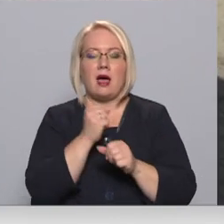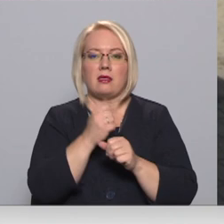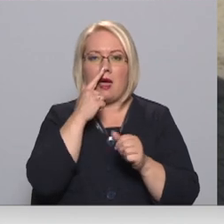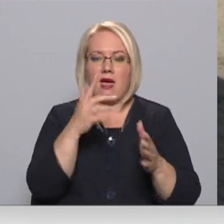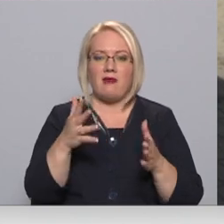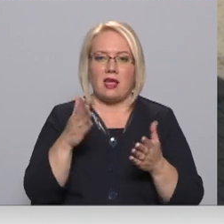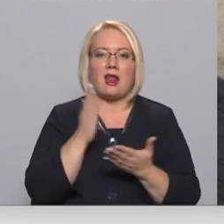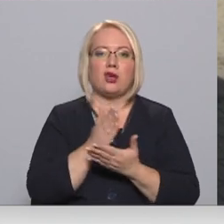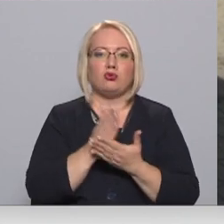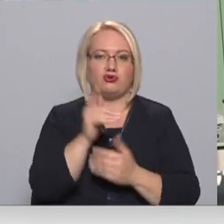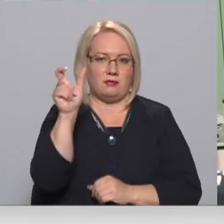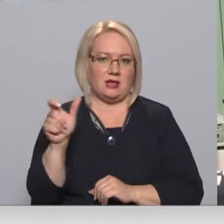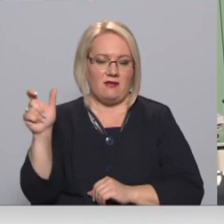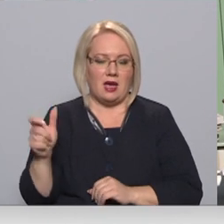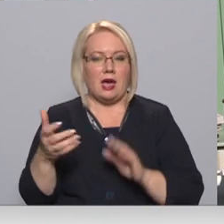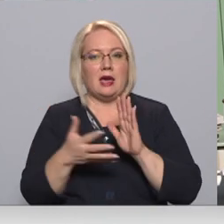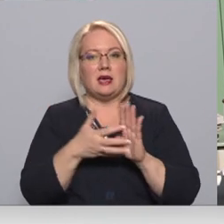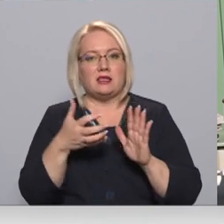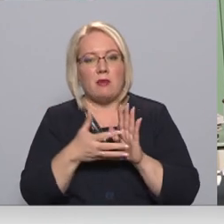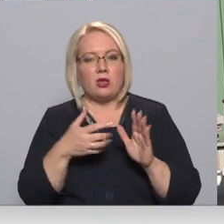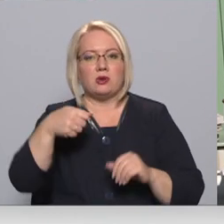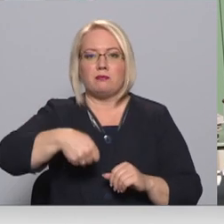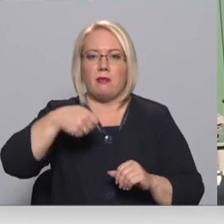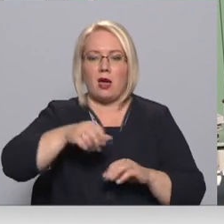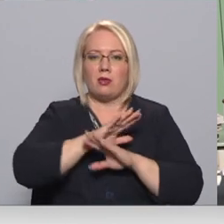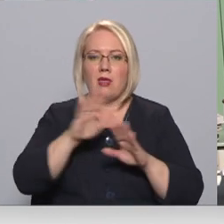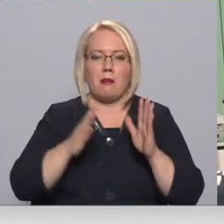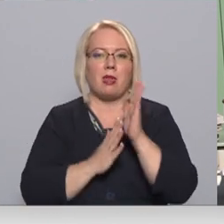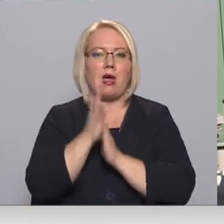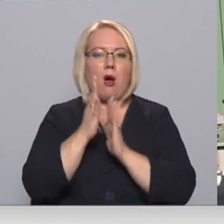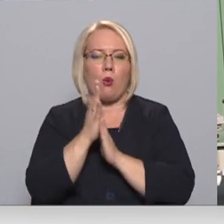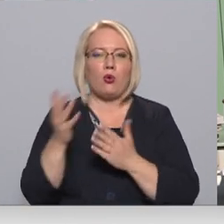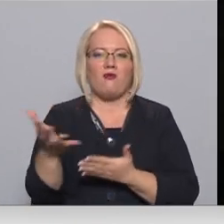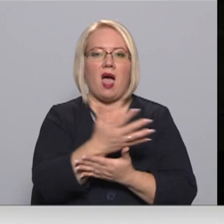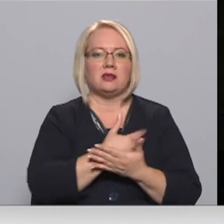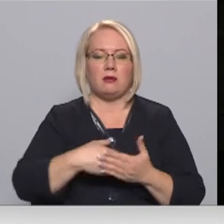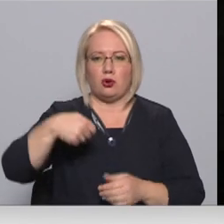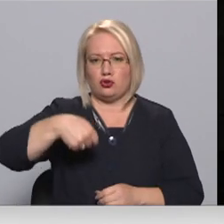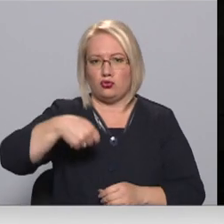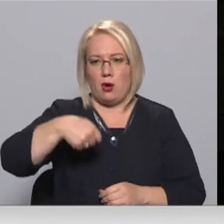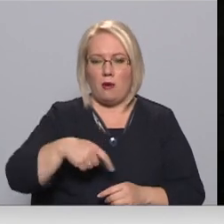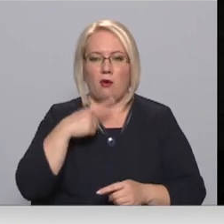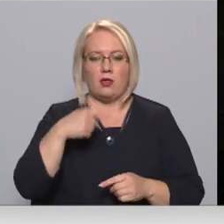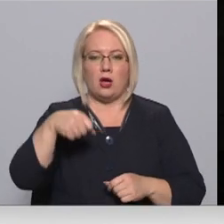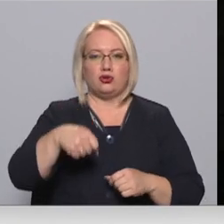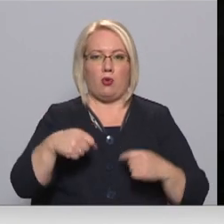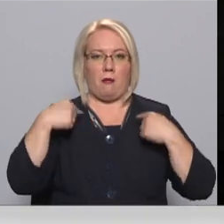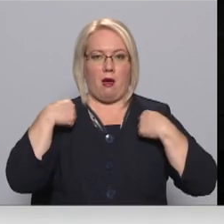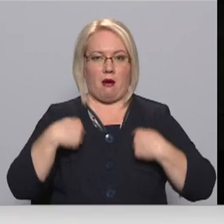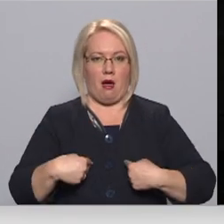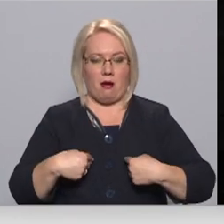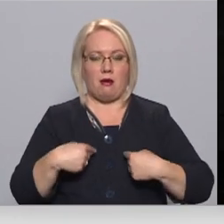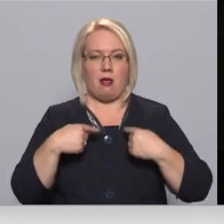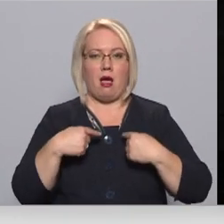esošo darbu spēku, piemēram, izmantojot nevis spaiņus, bet augļu vācamās somas. Tā soma kaklāta priekšā